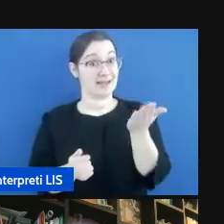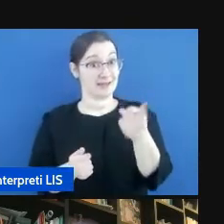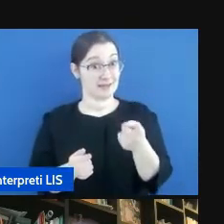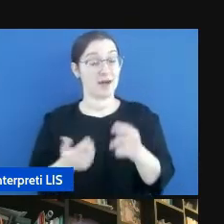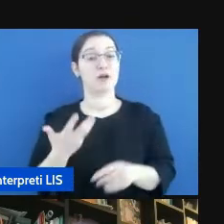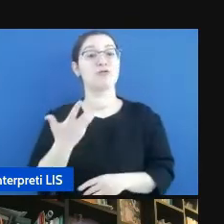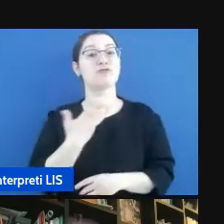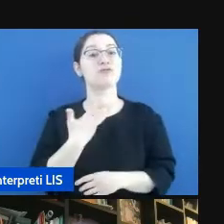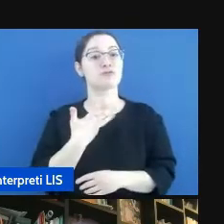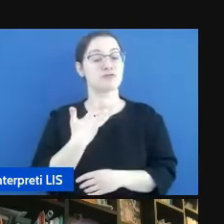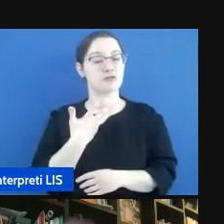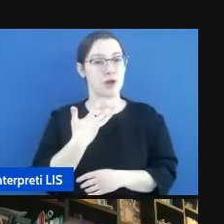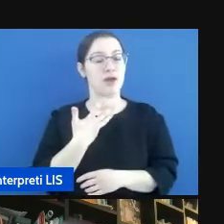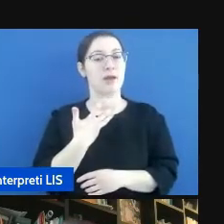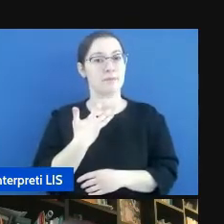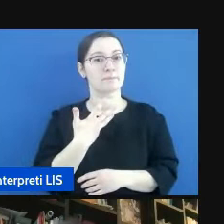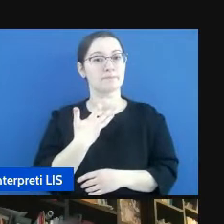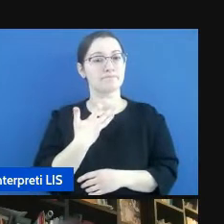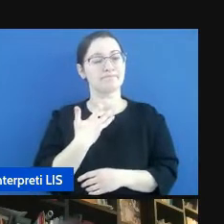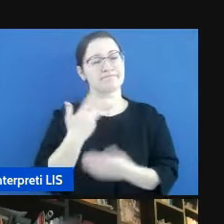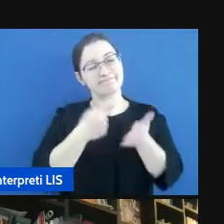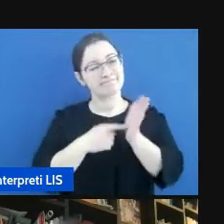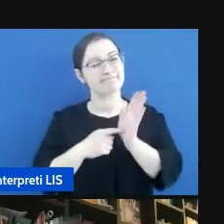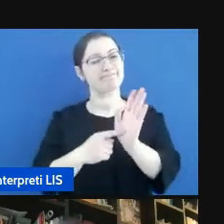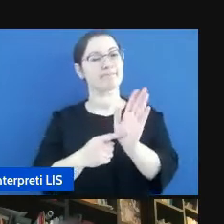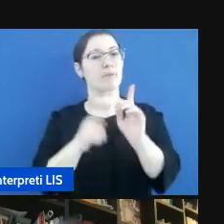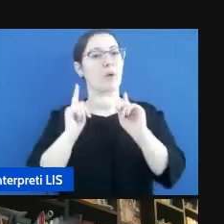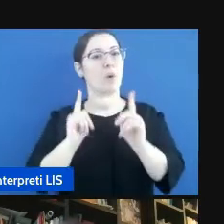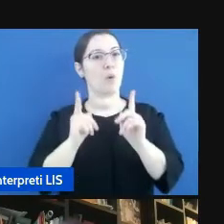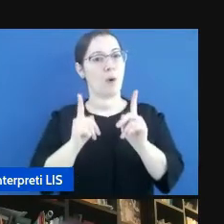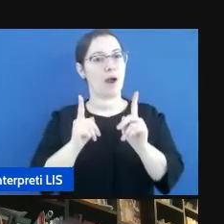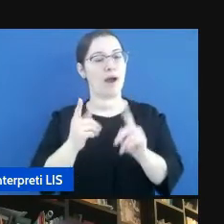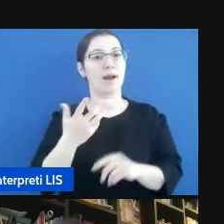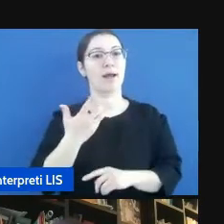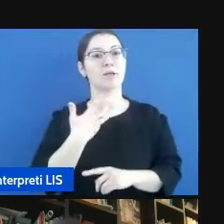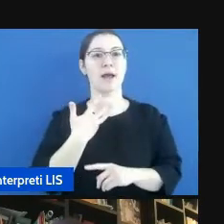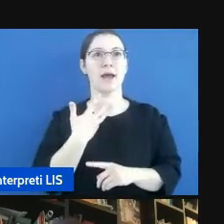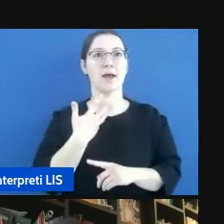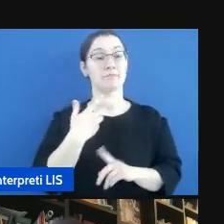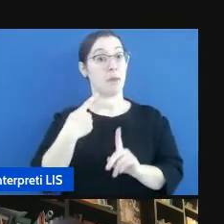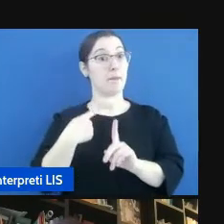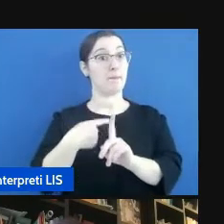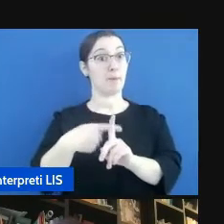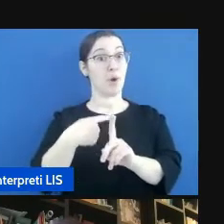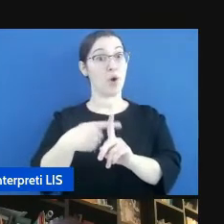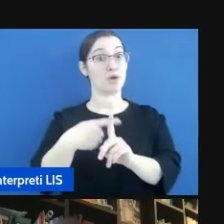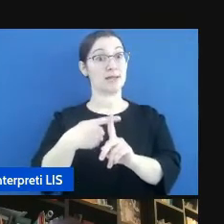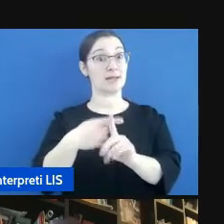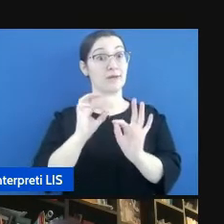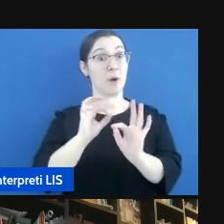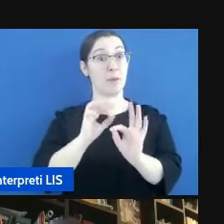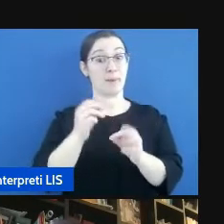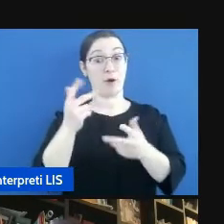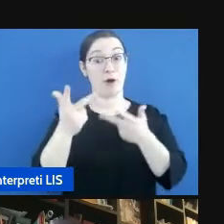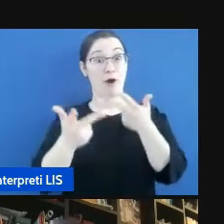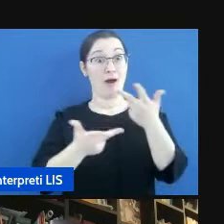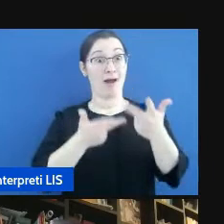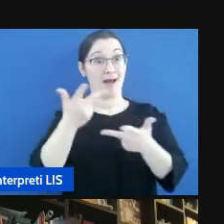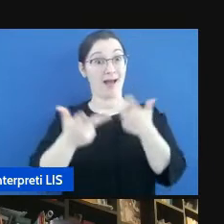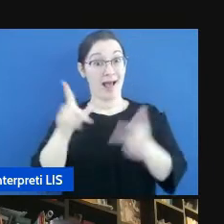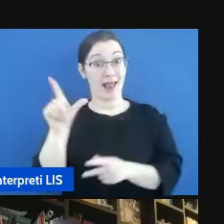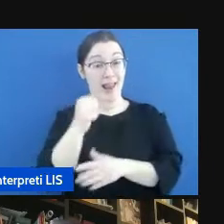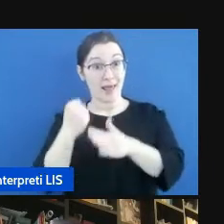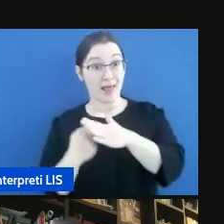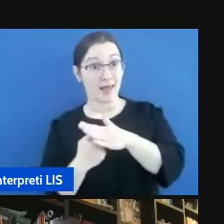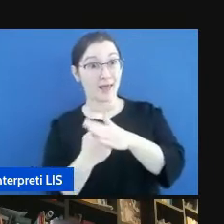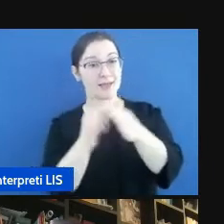dimostra l'influenza positiva della LIS nella comprensione della frase.